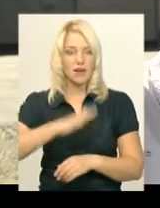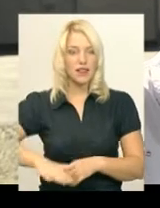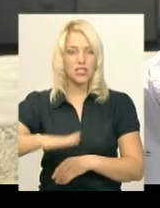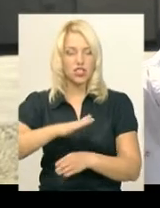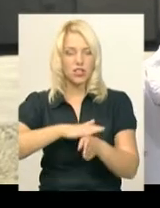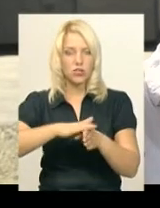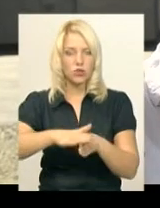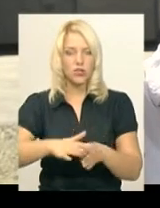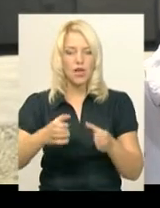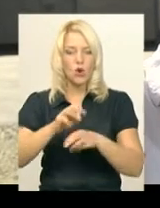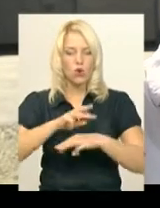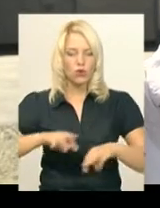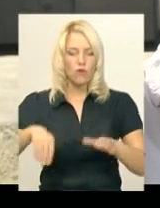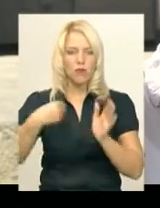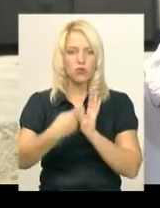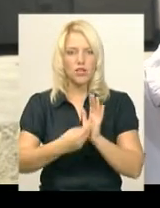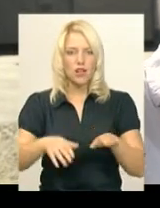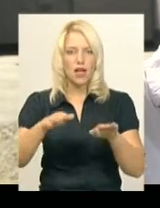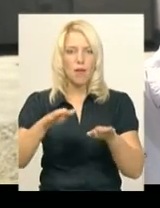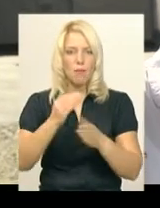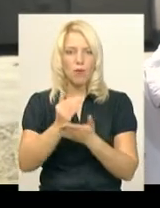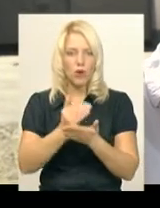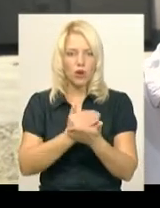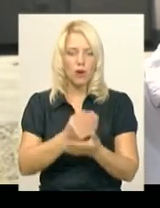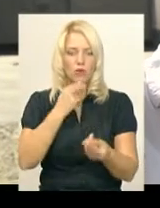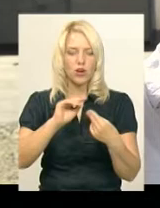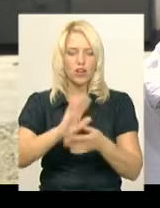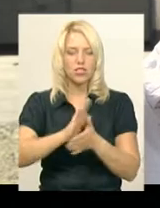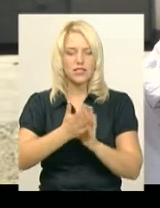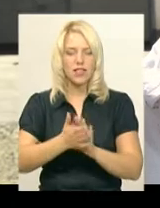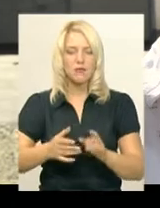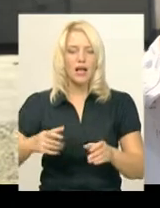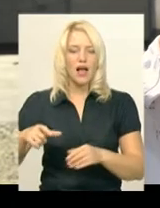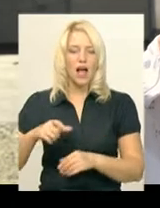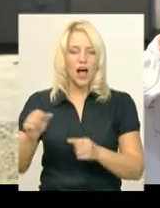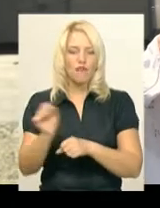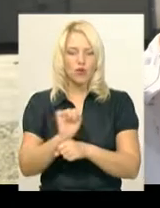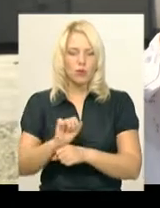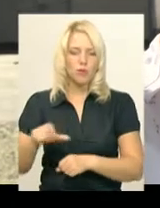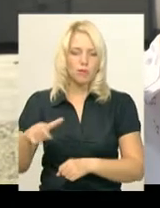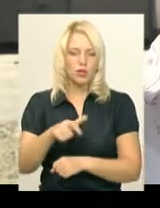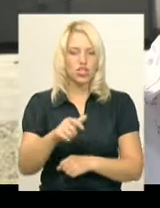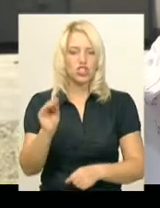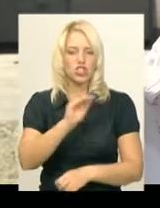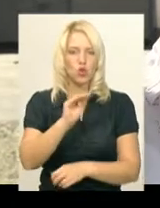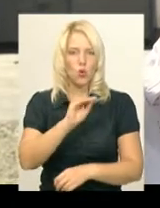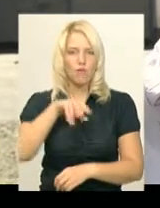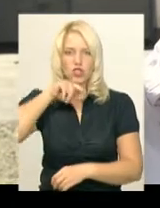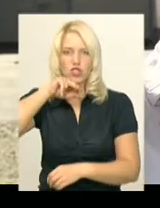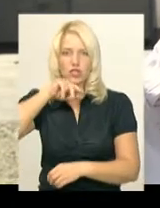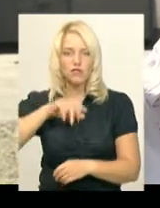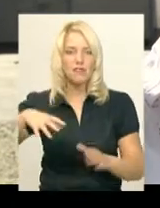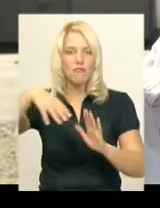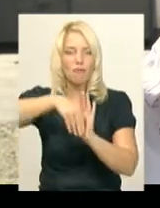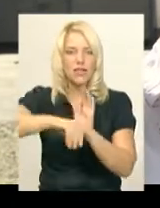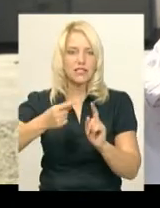реалізовується врядова бюджетна програма покращення стану автомобільної дороги Н-03 Житомир-Чернівці. І у межі цієї програми